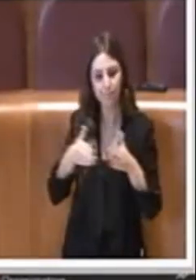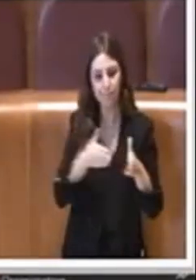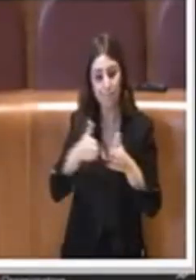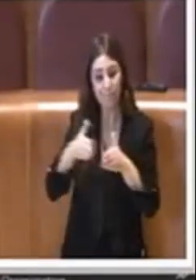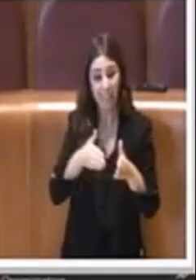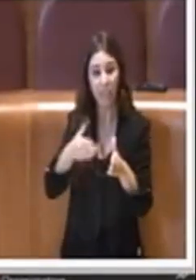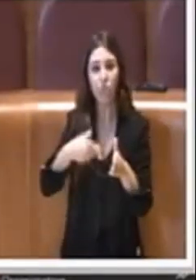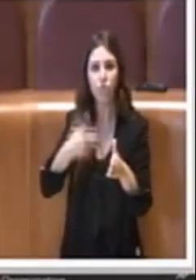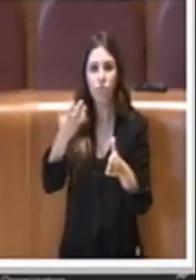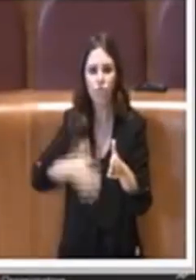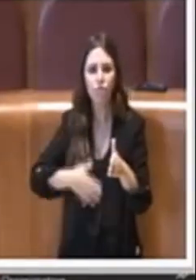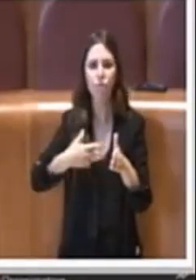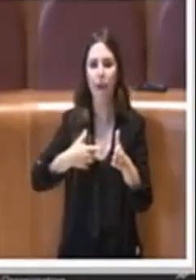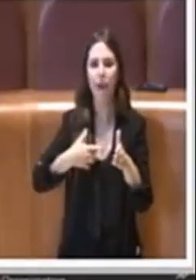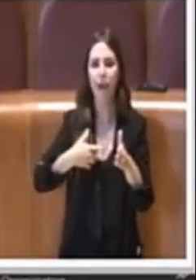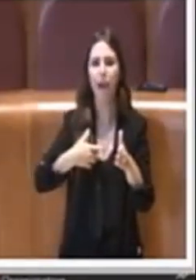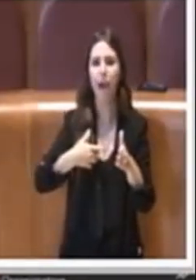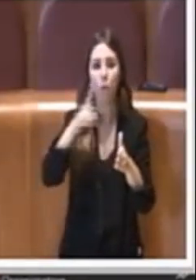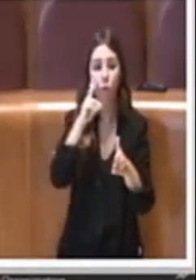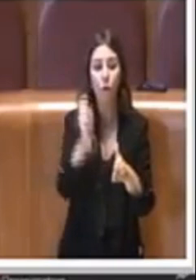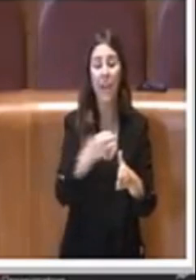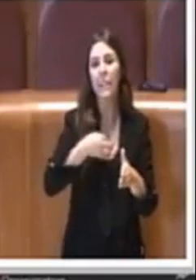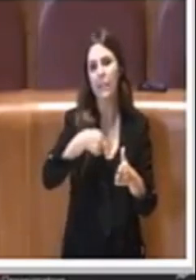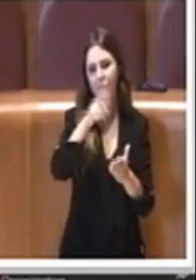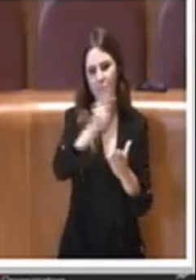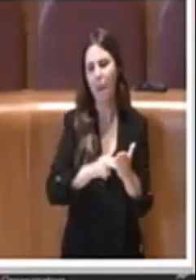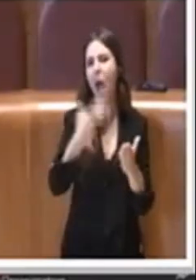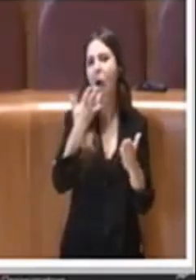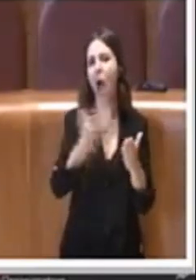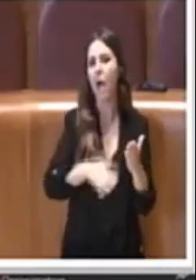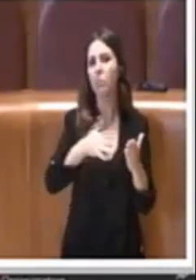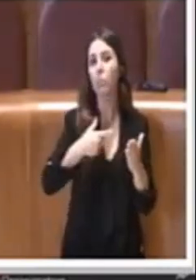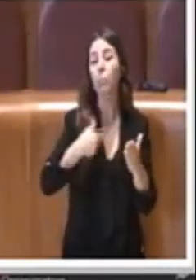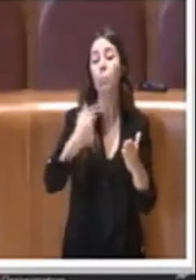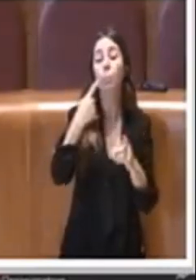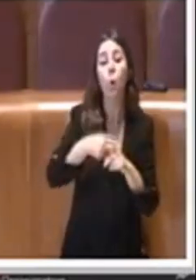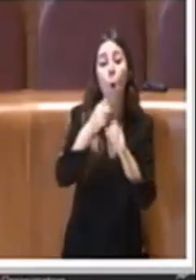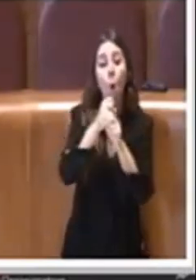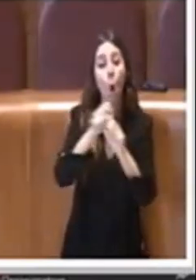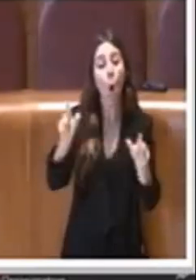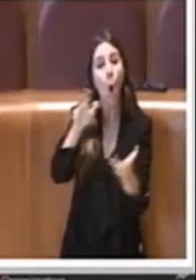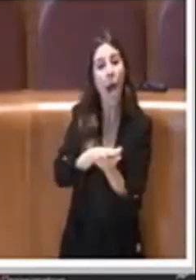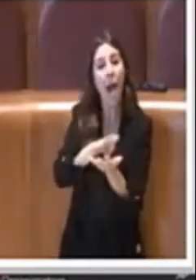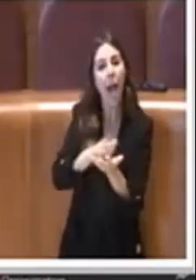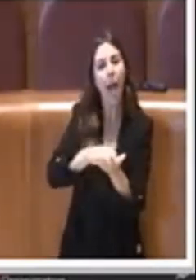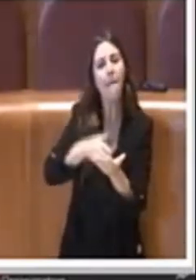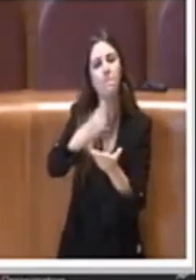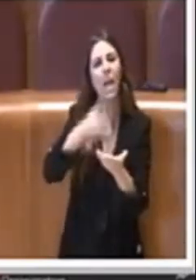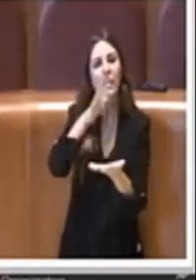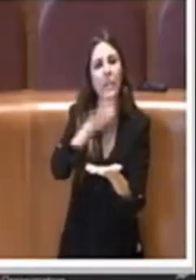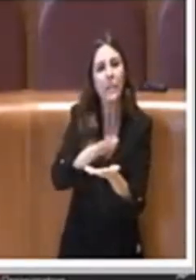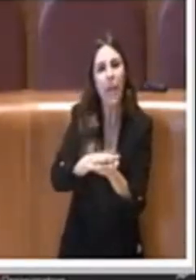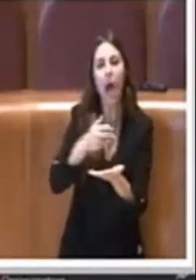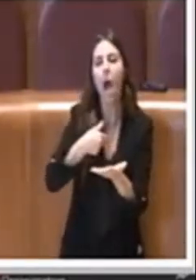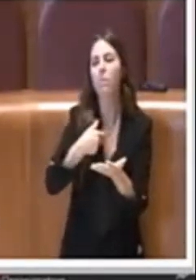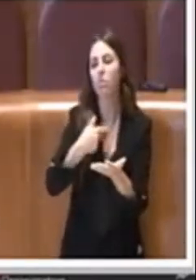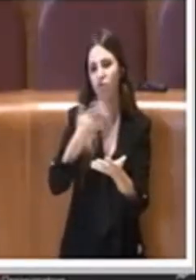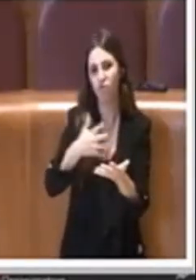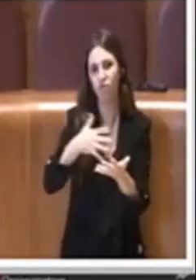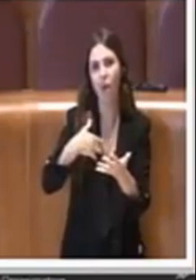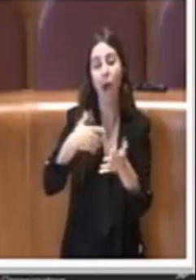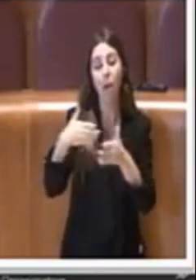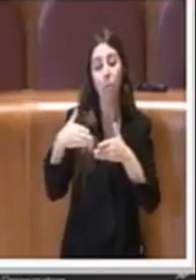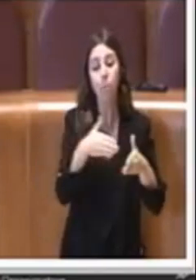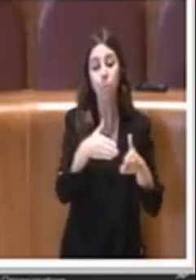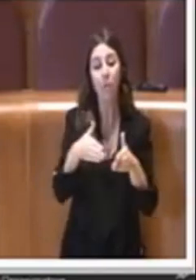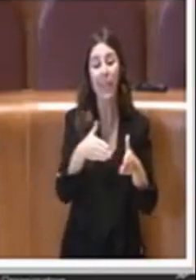stati già individuati, perciò è tutto avverbale, ci sono anche comunicati stampa, perciò anche a mezzo stampa, insomma, è stato riportato più volte quelli che sono